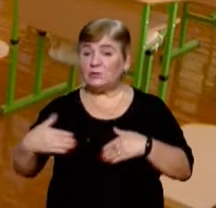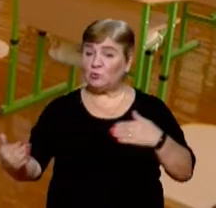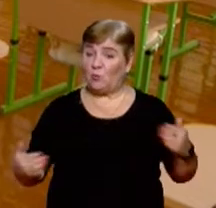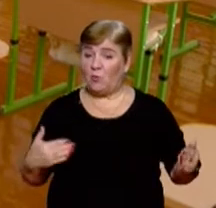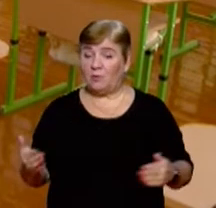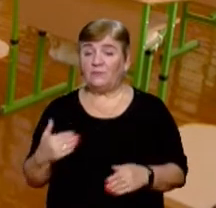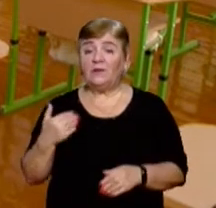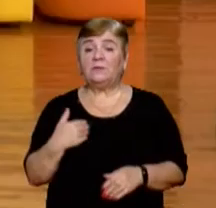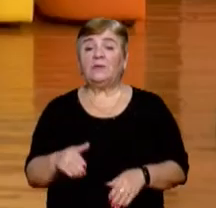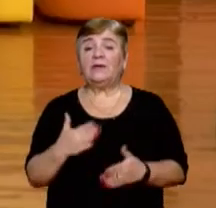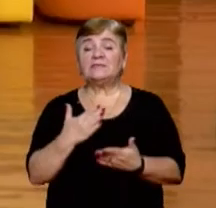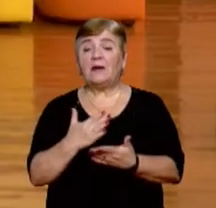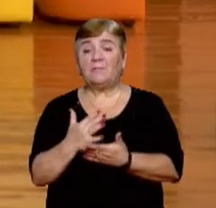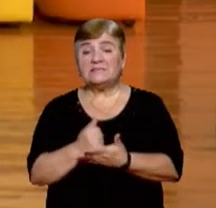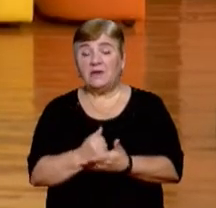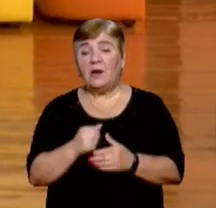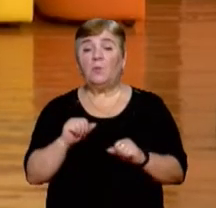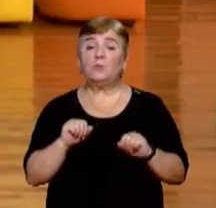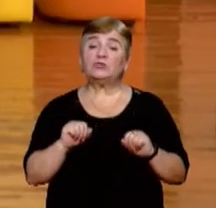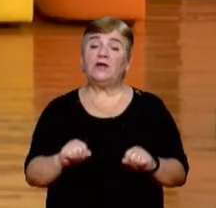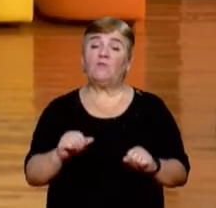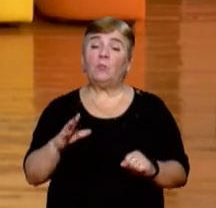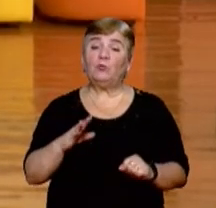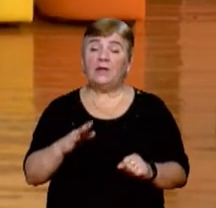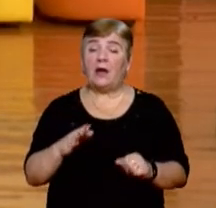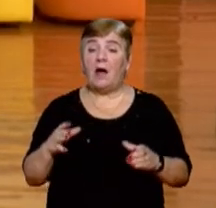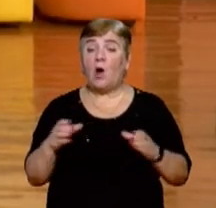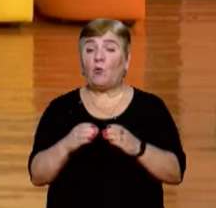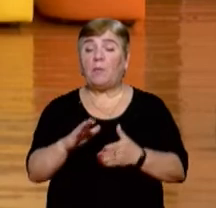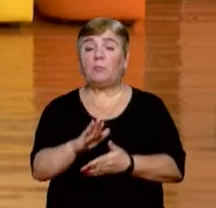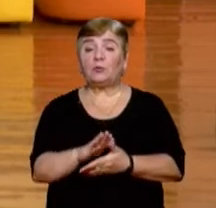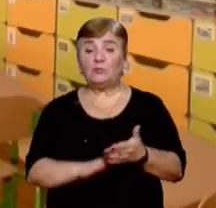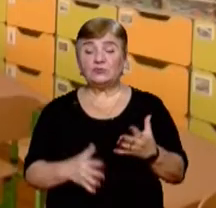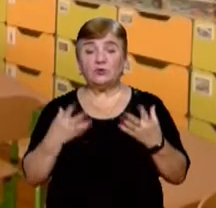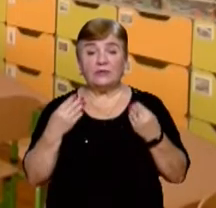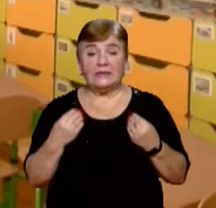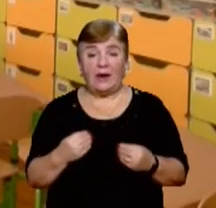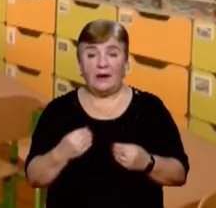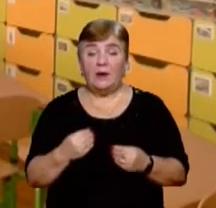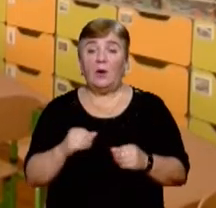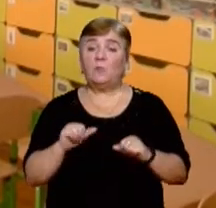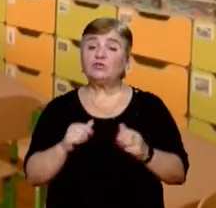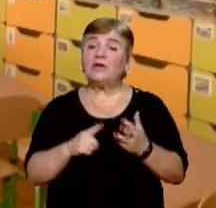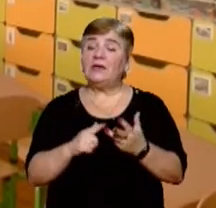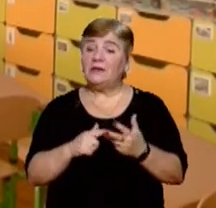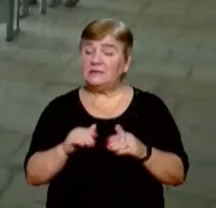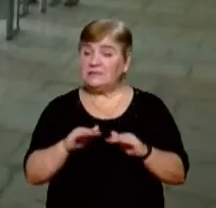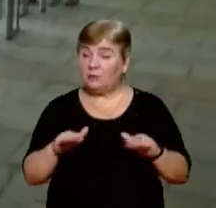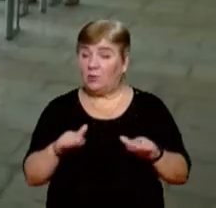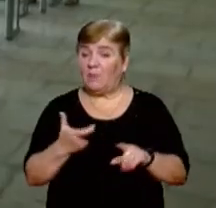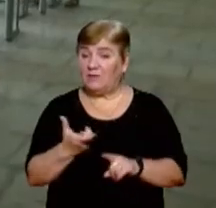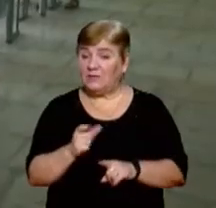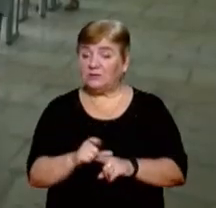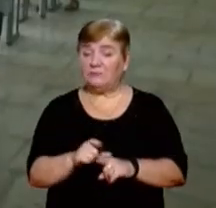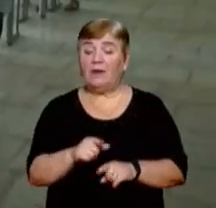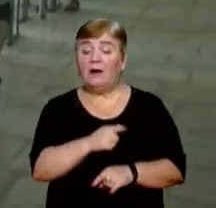запасні парти, бо не знаємо, що можливо буде група продовженого дня працювати, кількість діток більша, щоб також була відстань між ними.